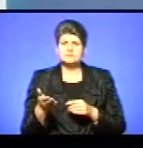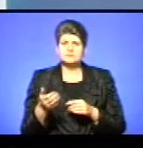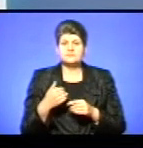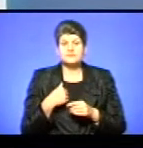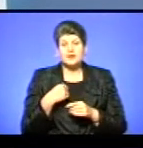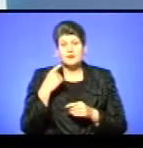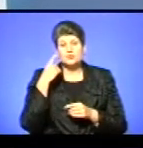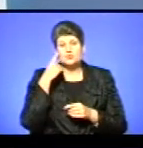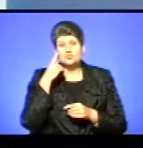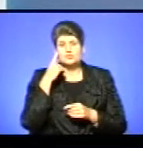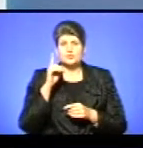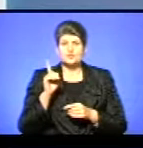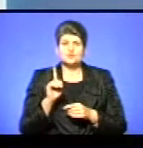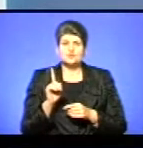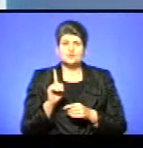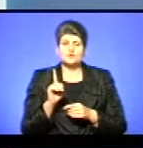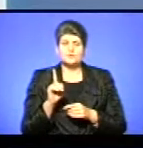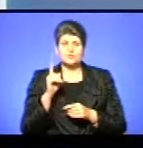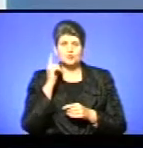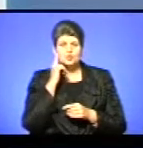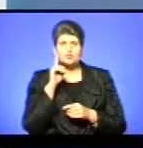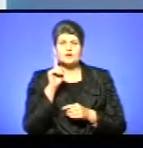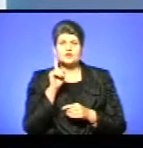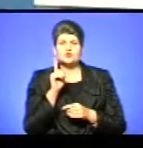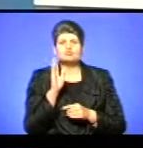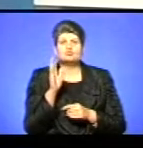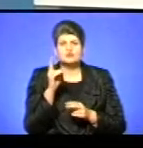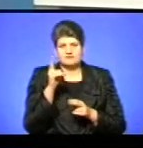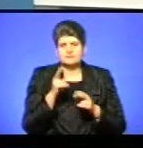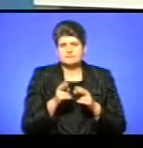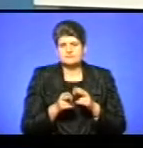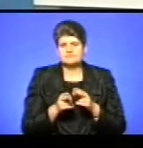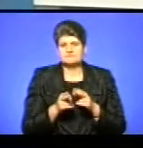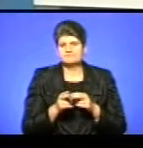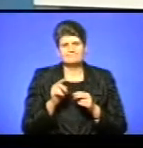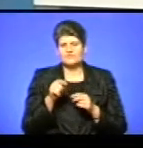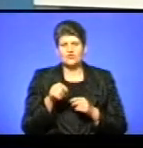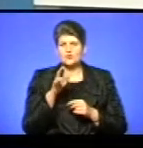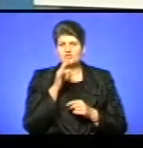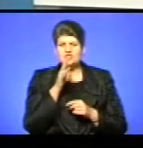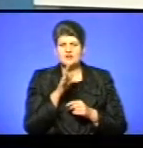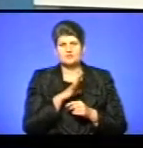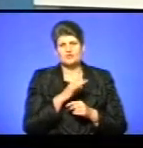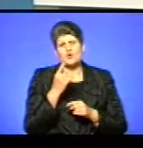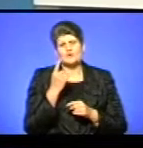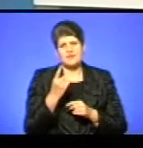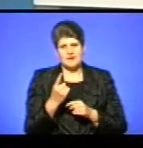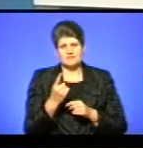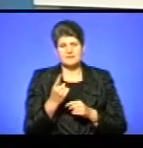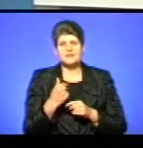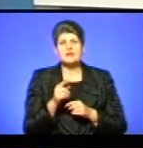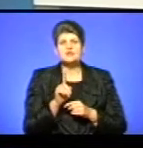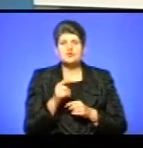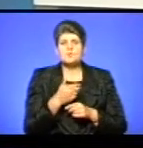думка, до чого це призведе, на той час була лише одна, що ми